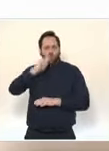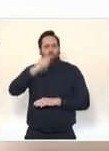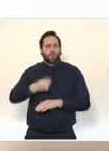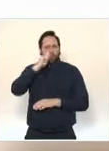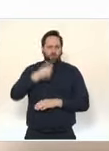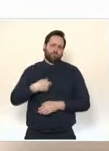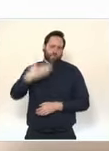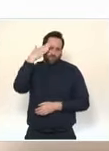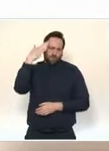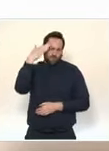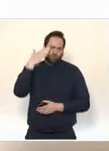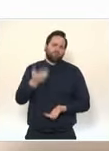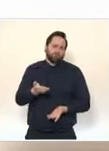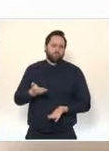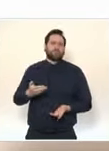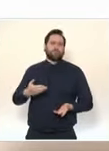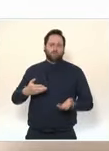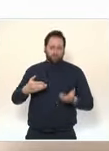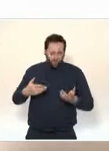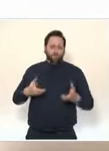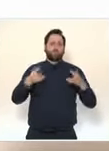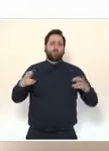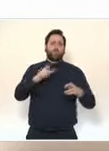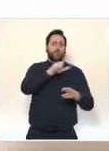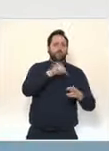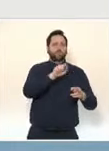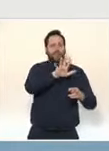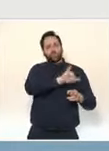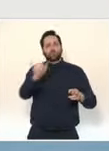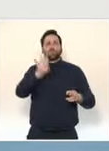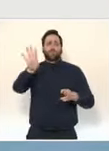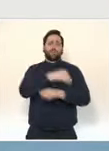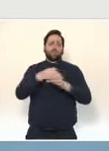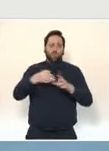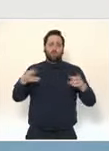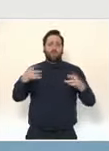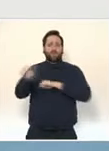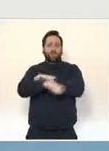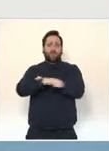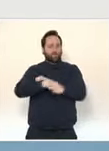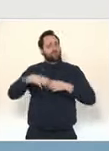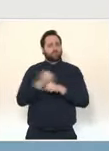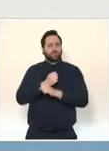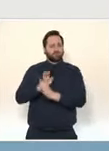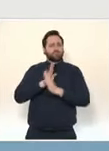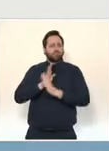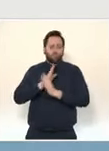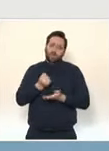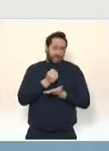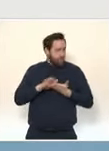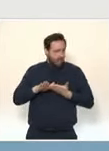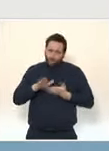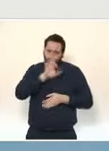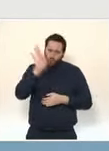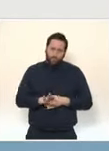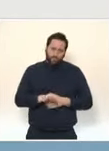2,5 millions et 4 millions de tests par semaine, tous gratuits, je le rappelle, dans 12 000 points de tests, avec